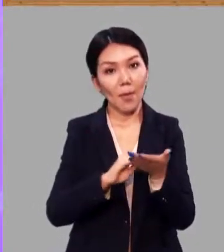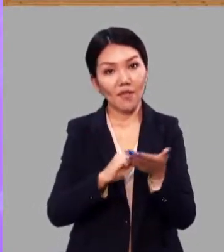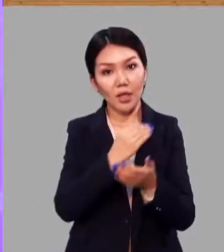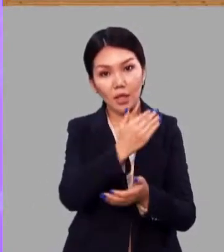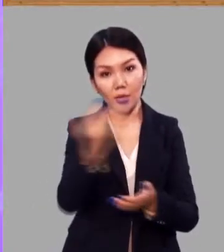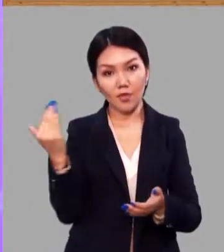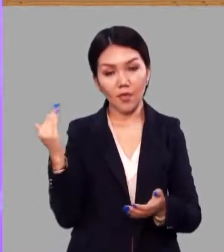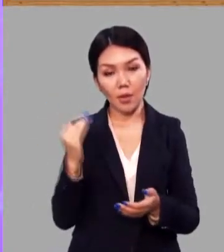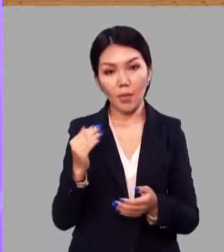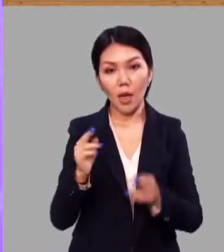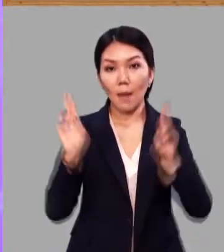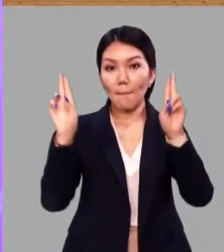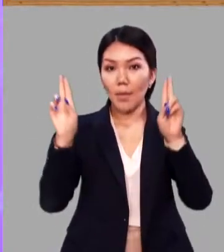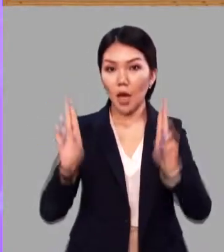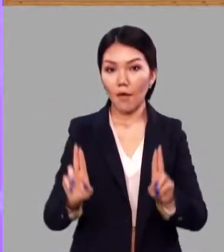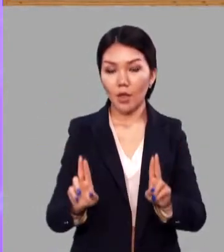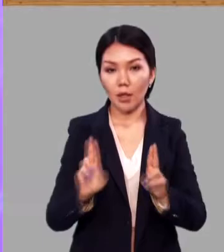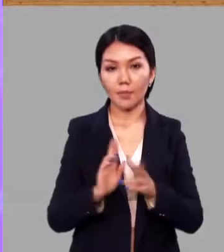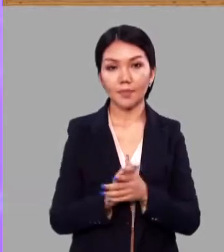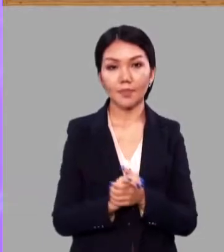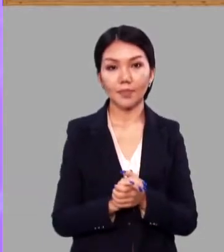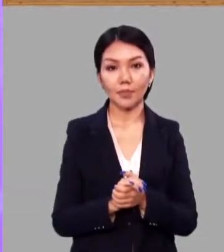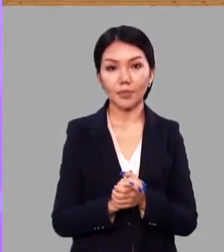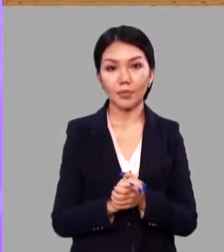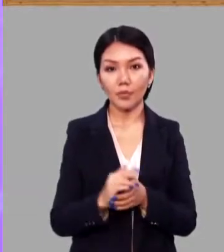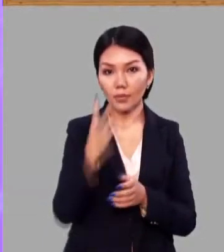повторим правило.